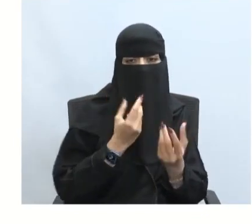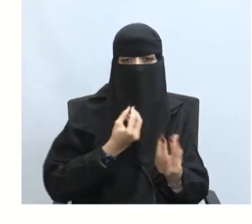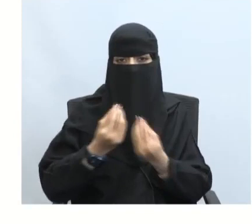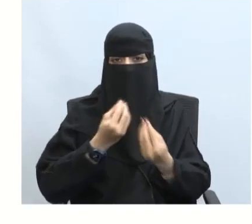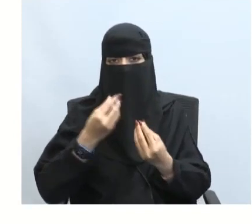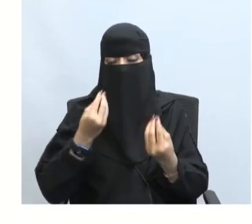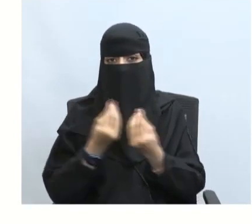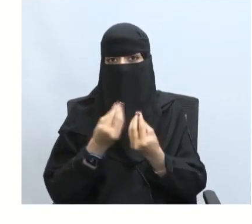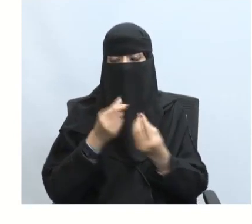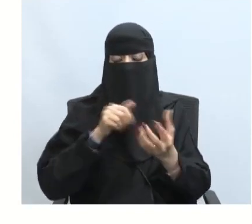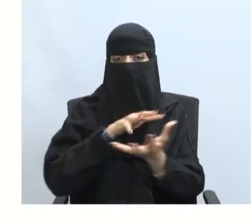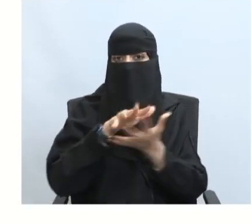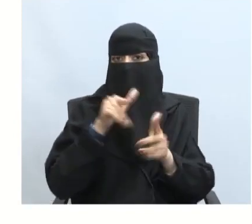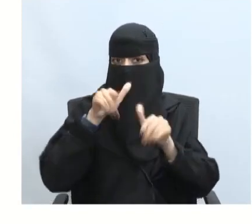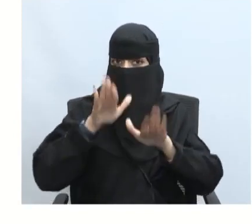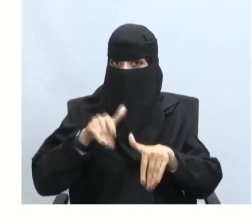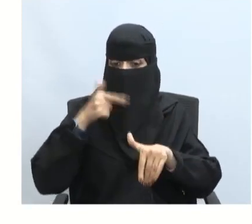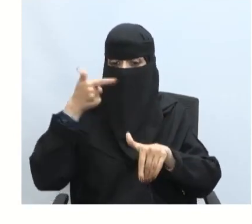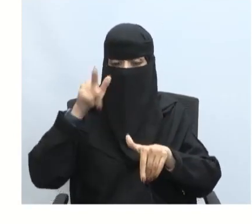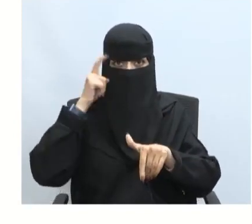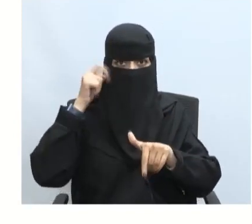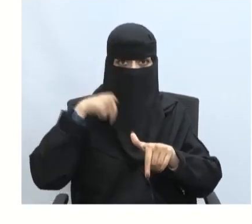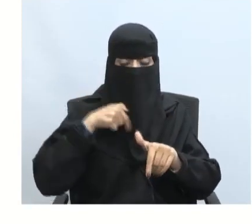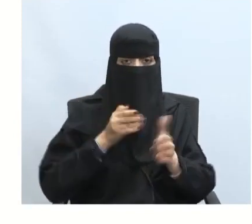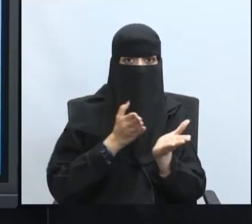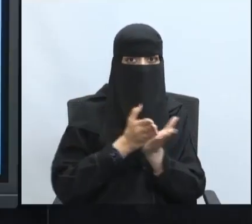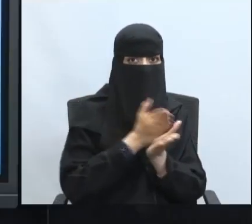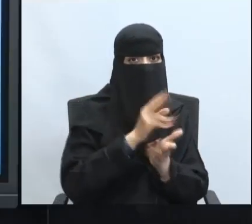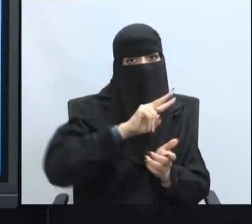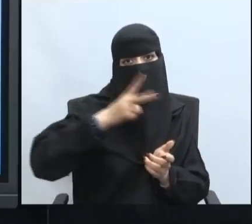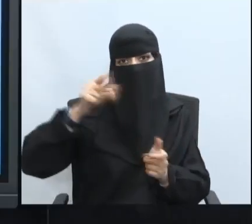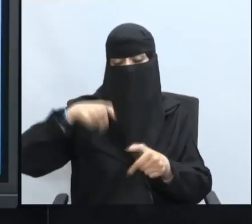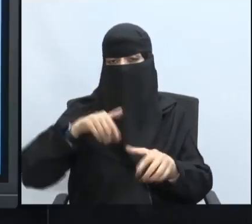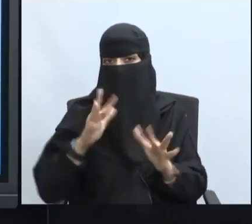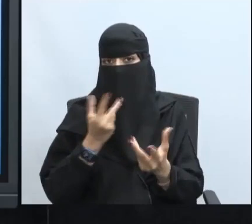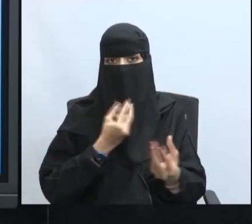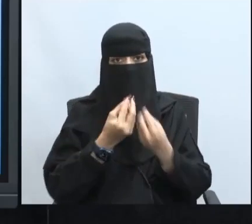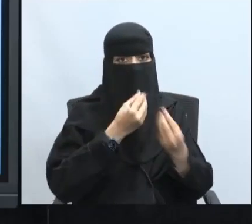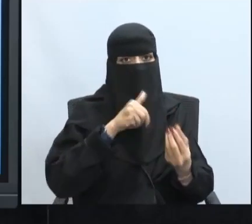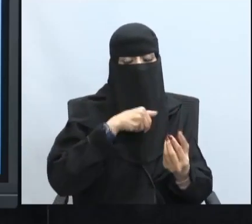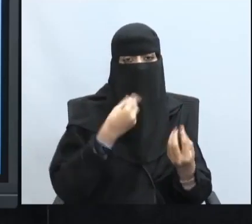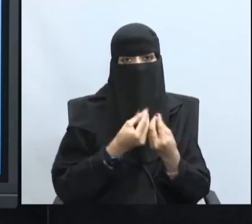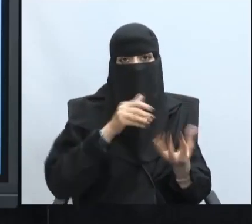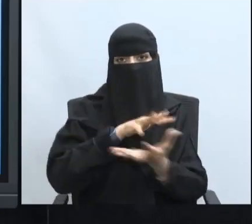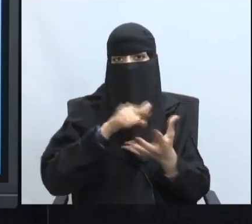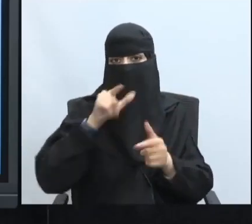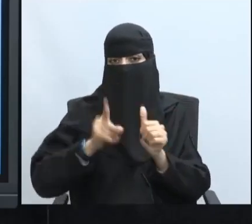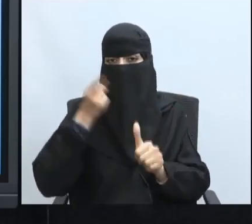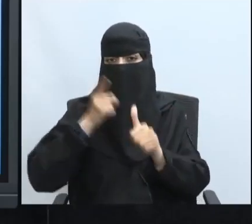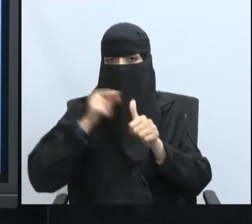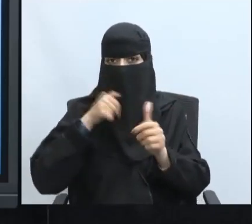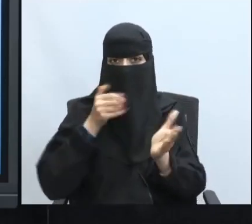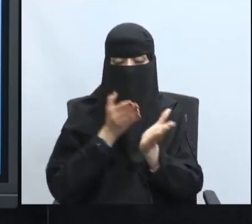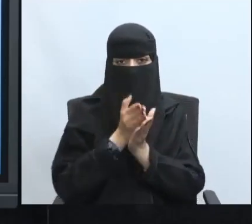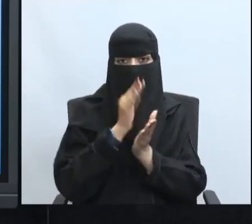الأزمة أولا لدينا هنا سوف نتعرف على طرق لأتعامل مع هذه الأزمة أول هذه الطرق